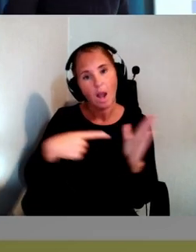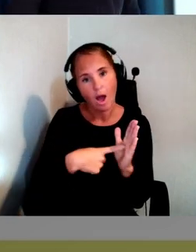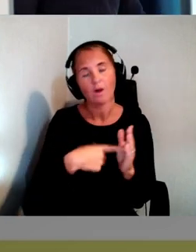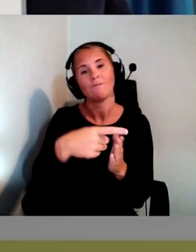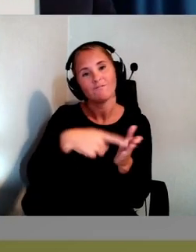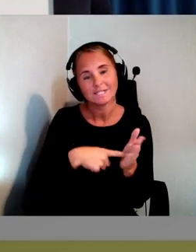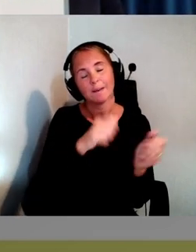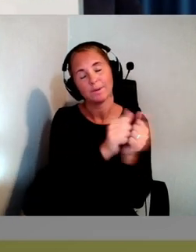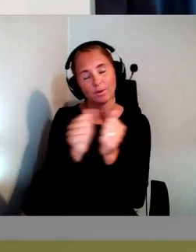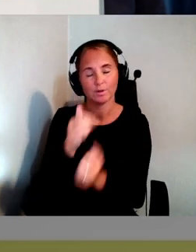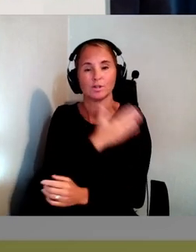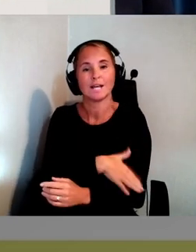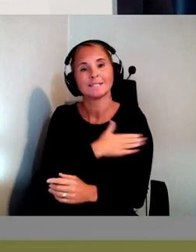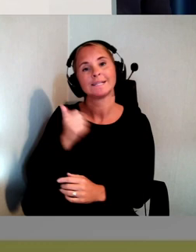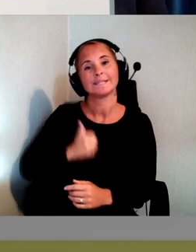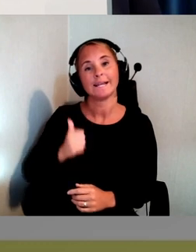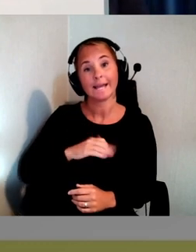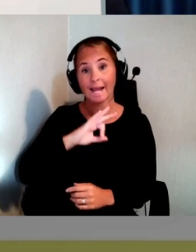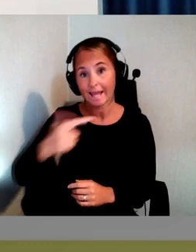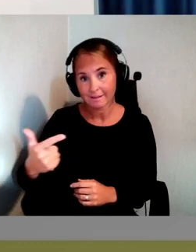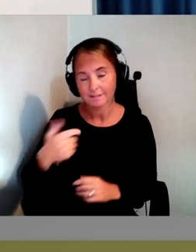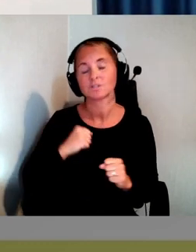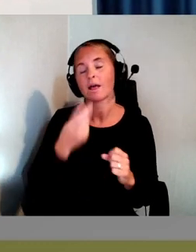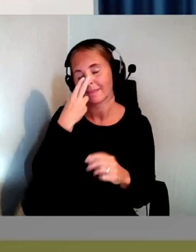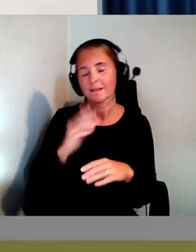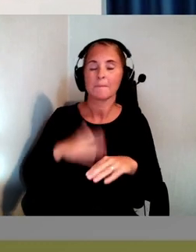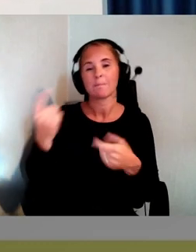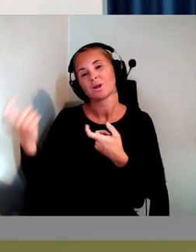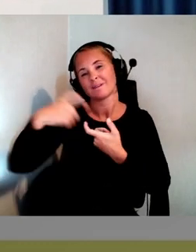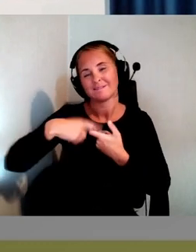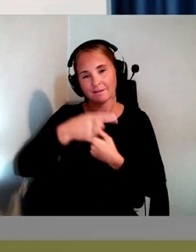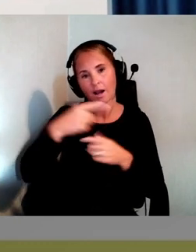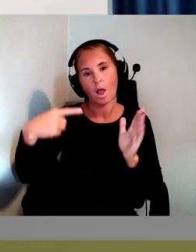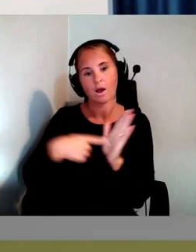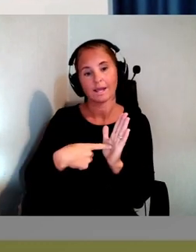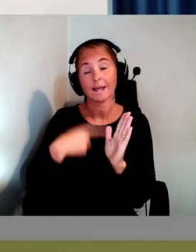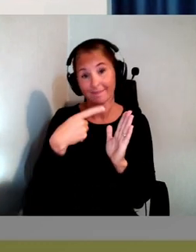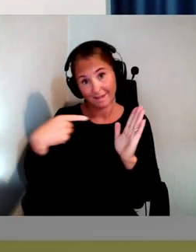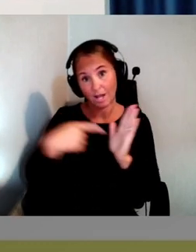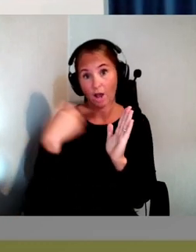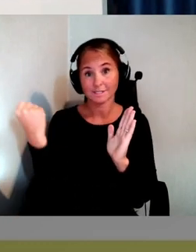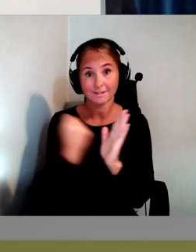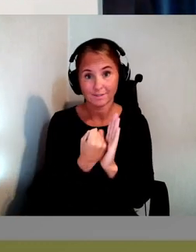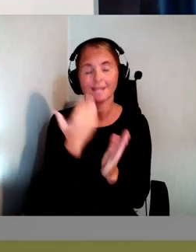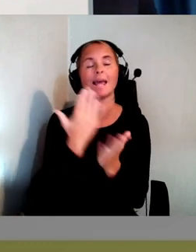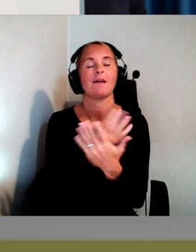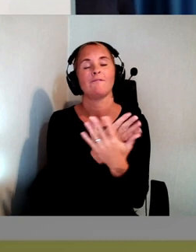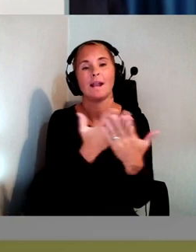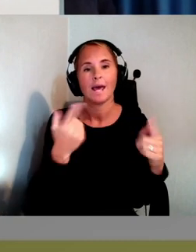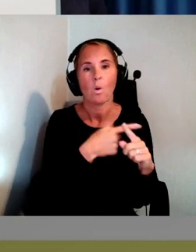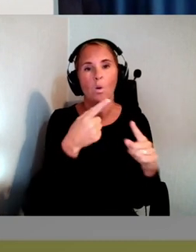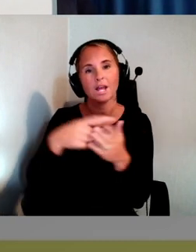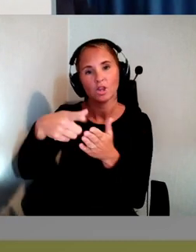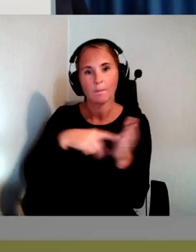tillgänglighet. Och den ska vi kika på lite närmare. Den här lagstiftningen, den gäller flera olika sorters